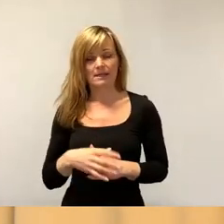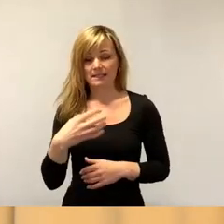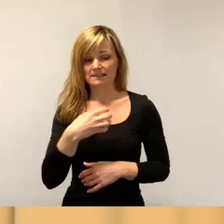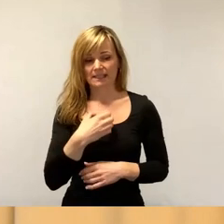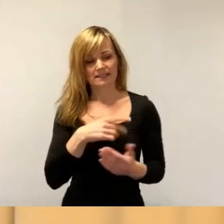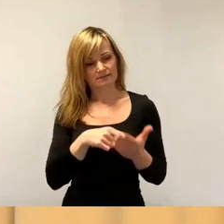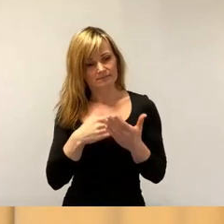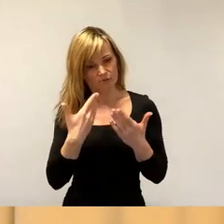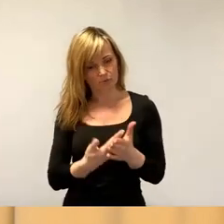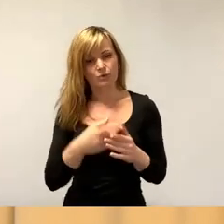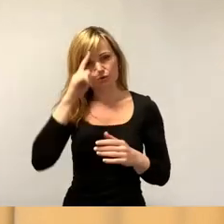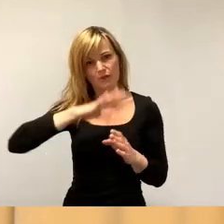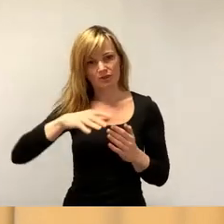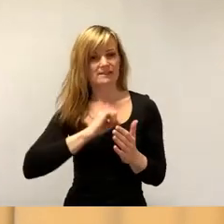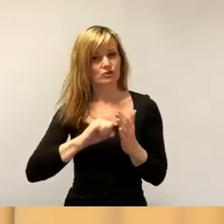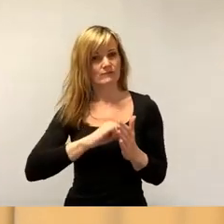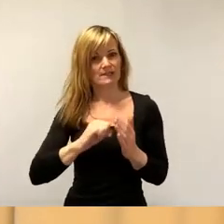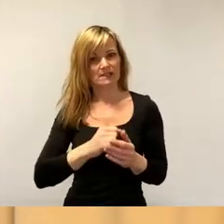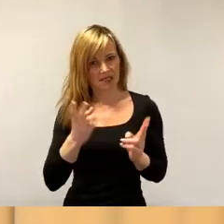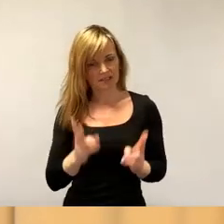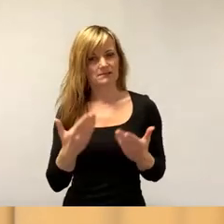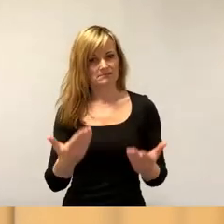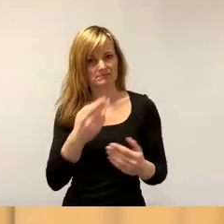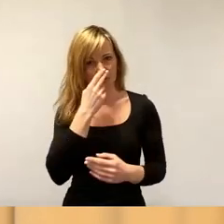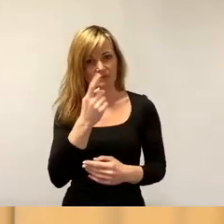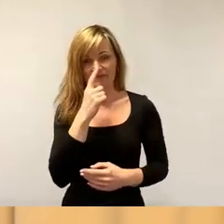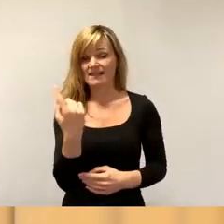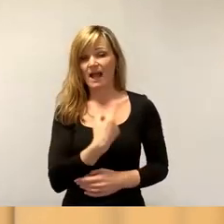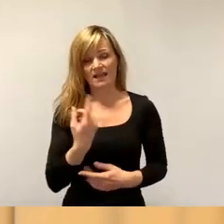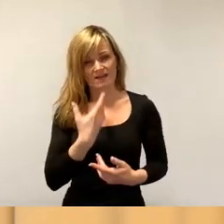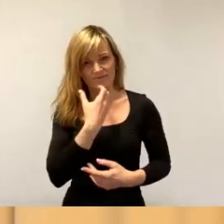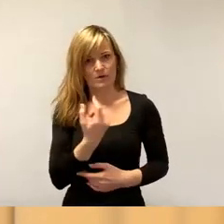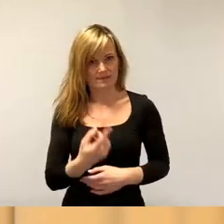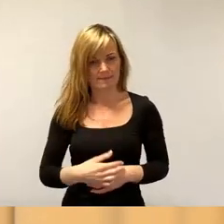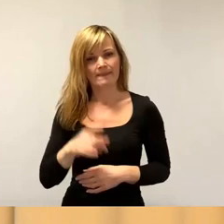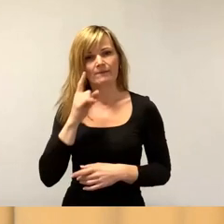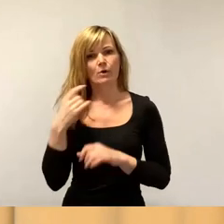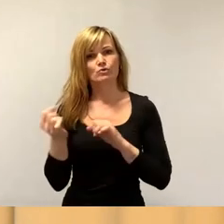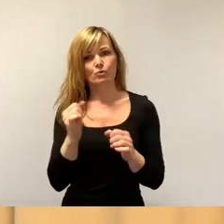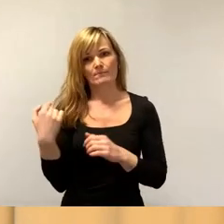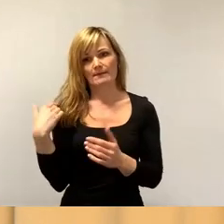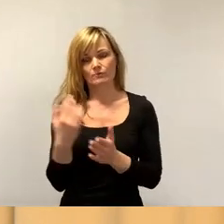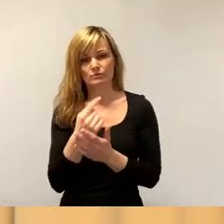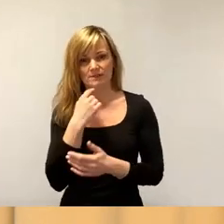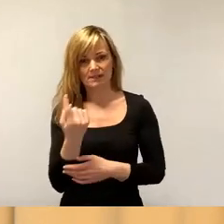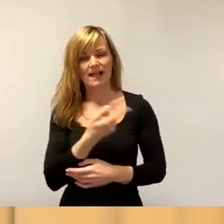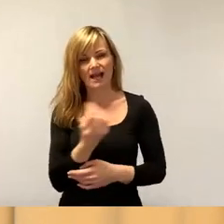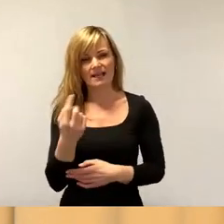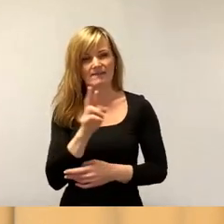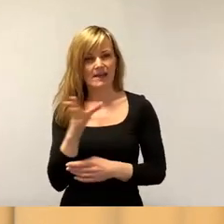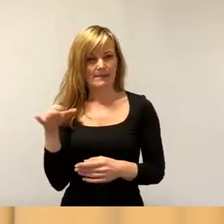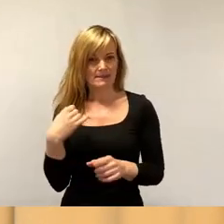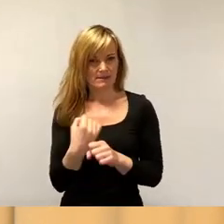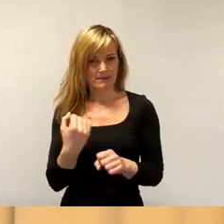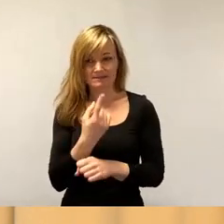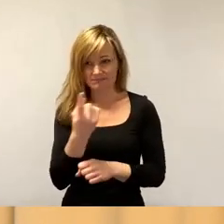alle wirklich wollen. Frau Sturm hat es schon zitiert. Das galt für alle, die in den Projekten mitgearbeitet haben, auch für Sie als Stadträtinnen und